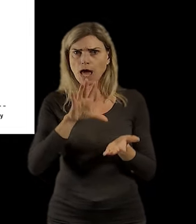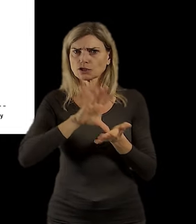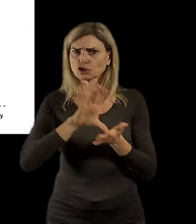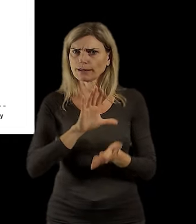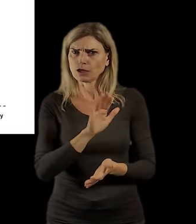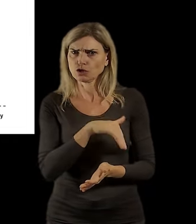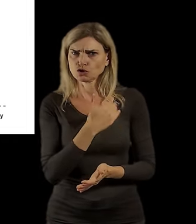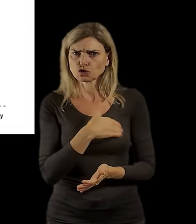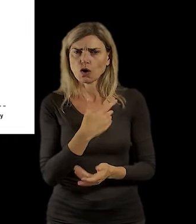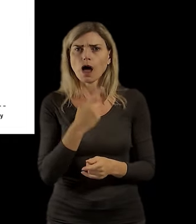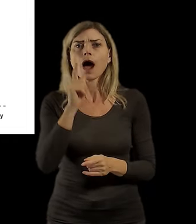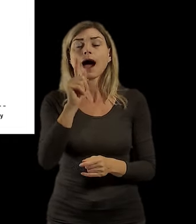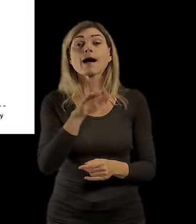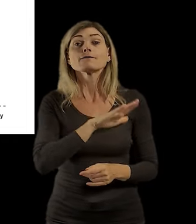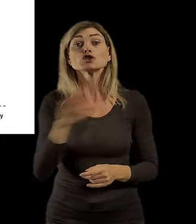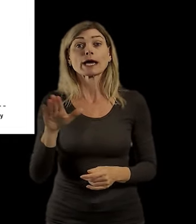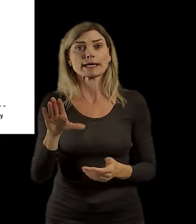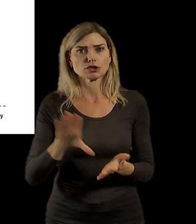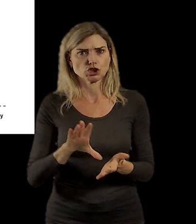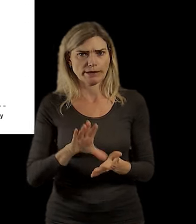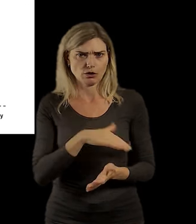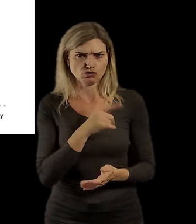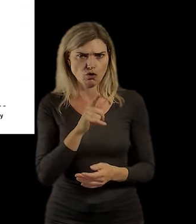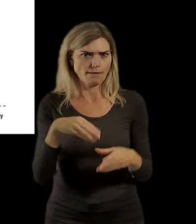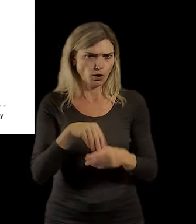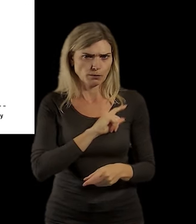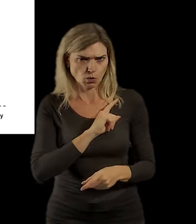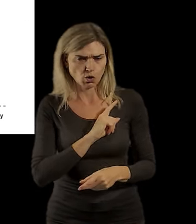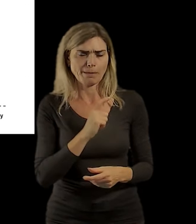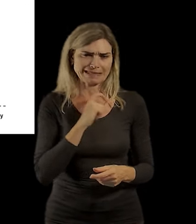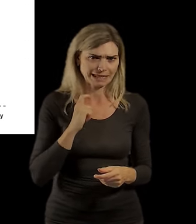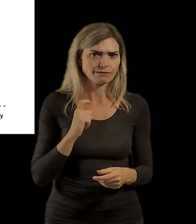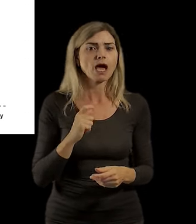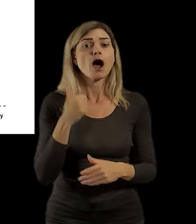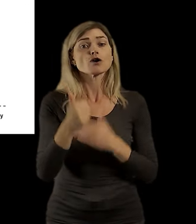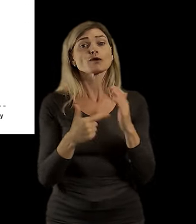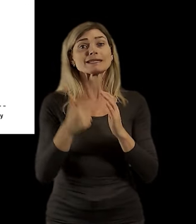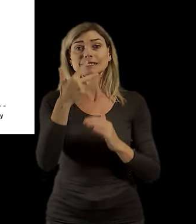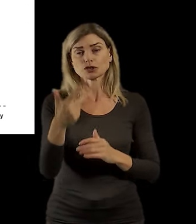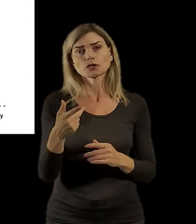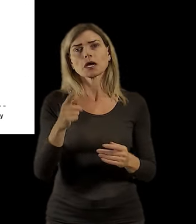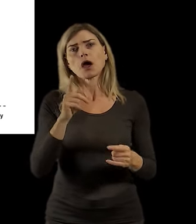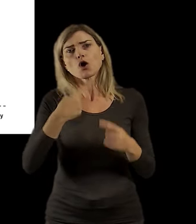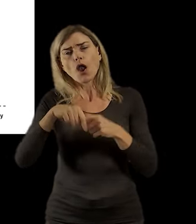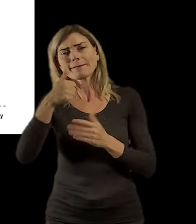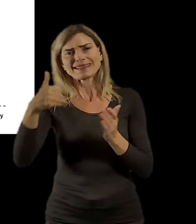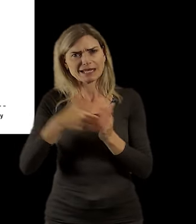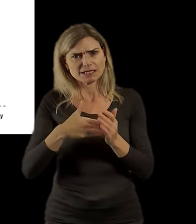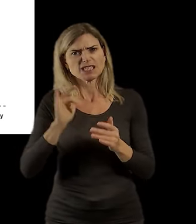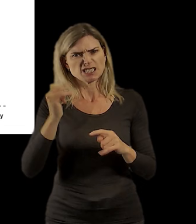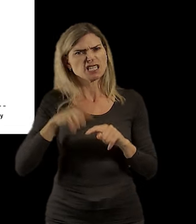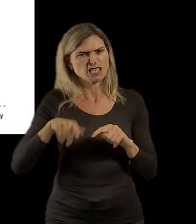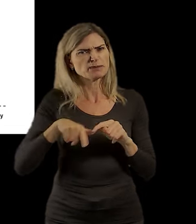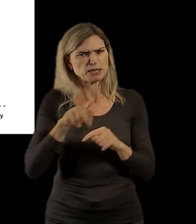Tady podotýkáme, jedná o všechny střední školy. A v roce 2030 bude kolem tisíce míst chybět a v roce